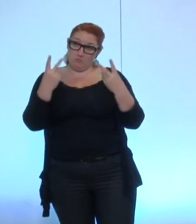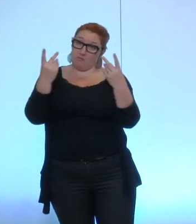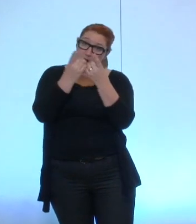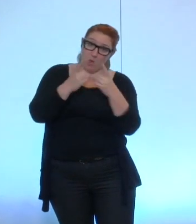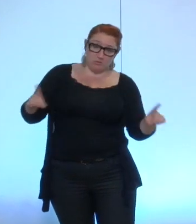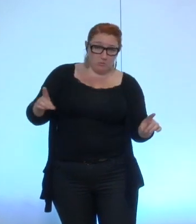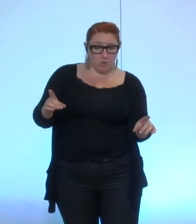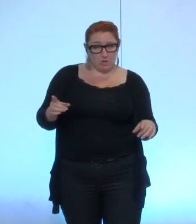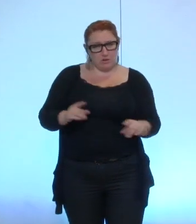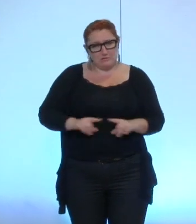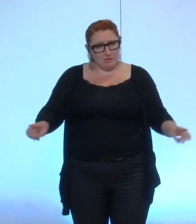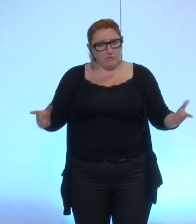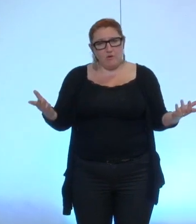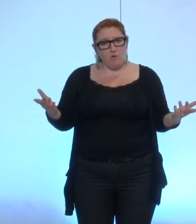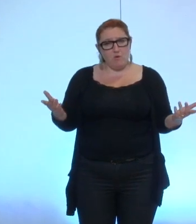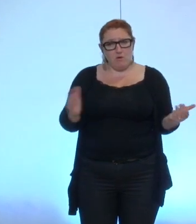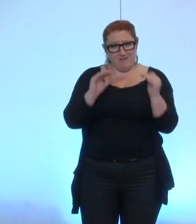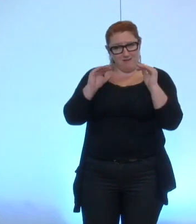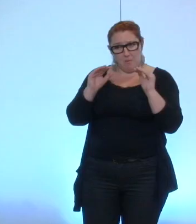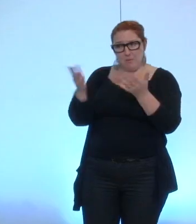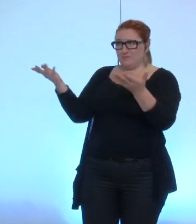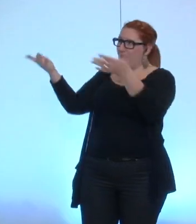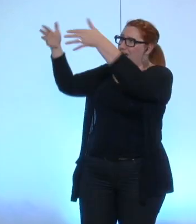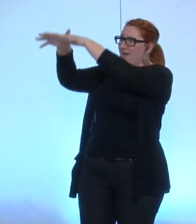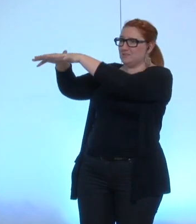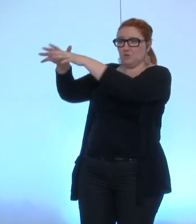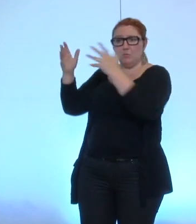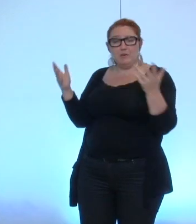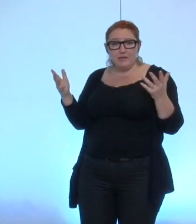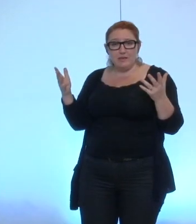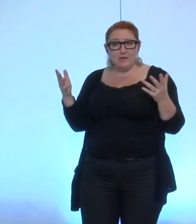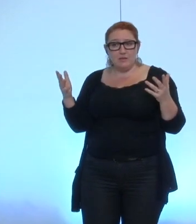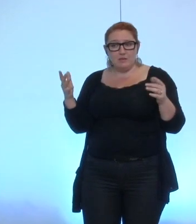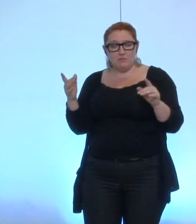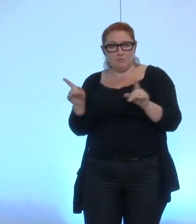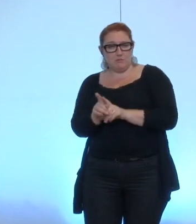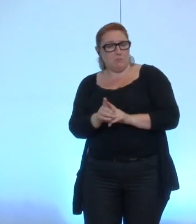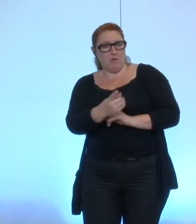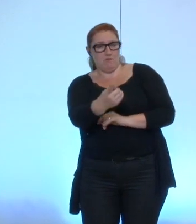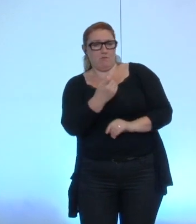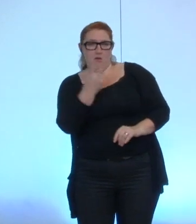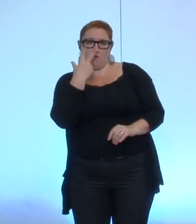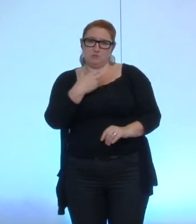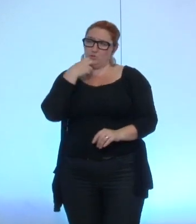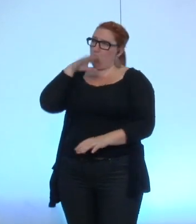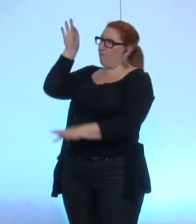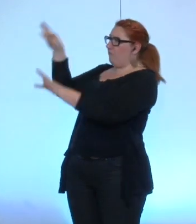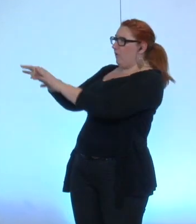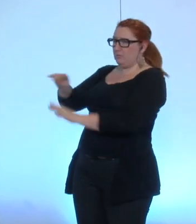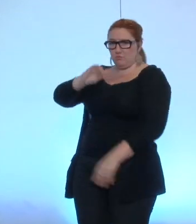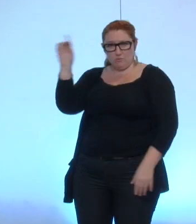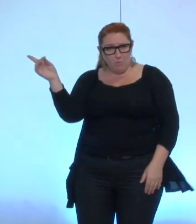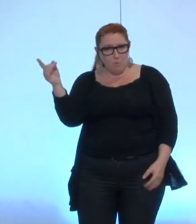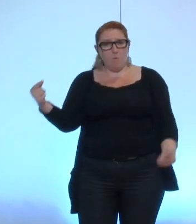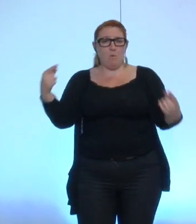ça reste tout de même une assemblée qui n'a pas la même légitimité que le conseil municipal et dès